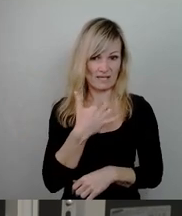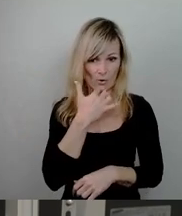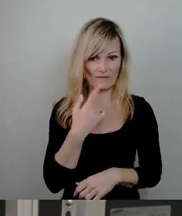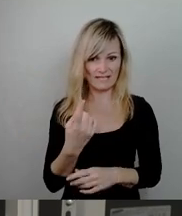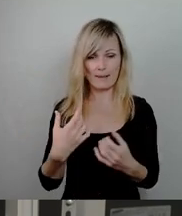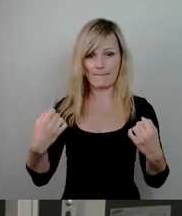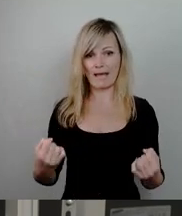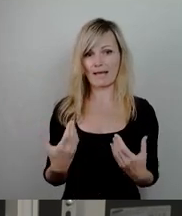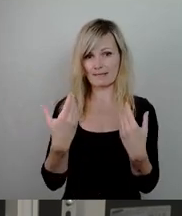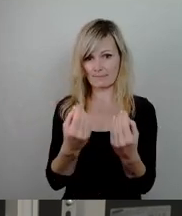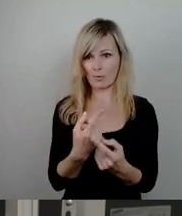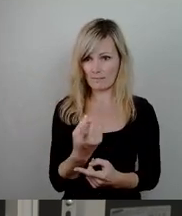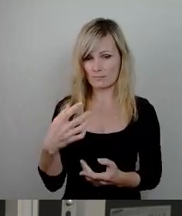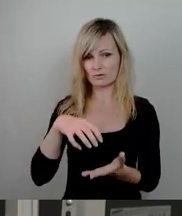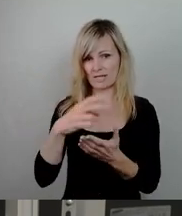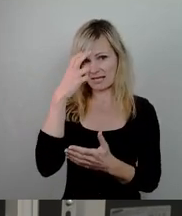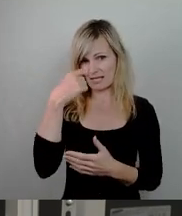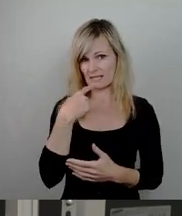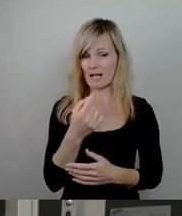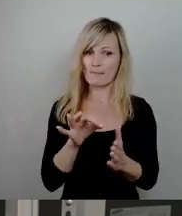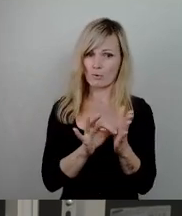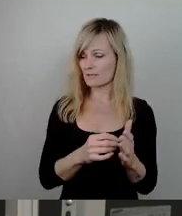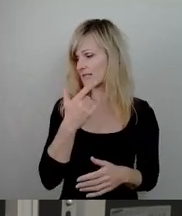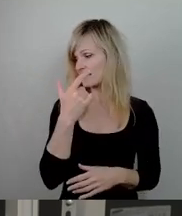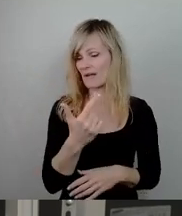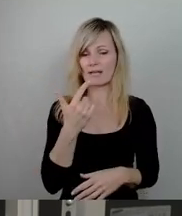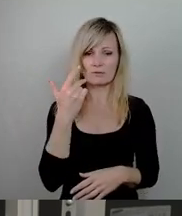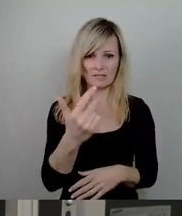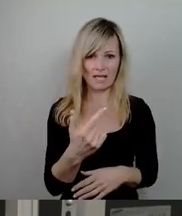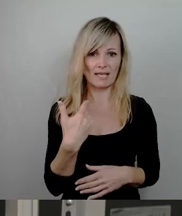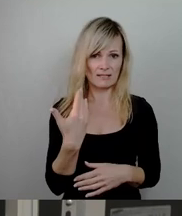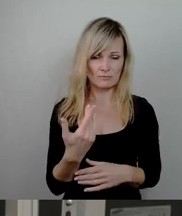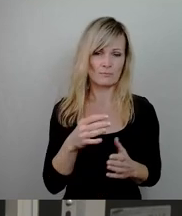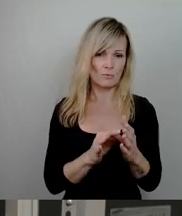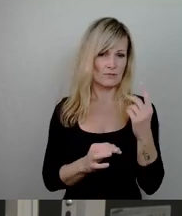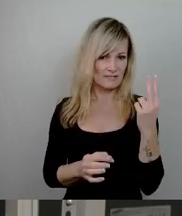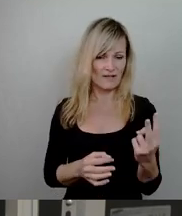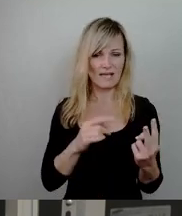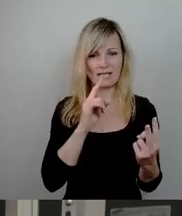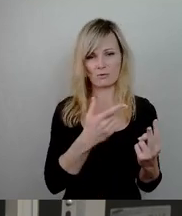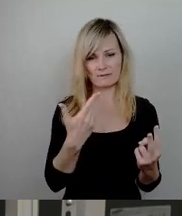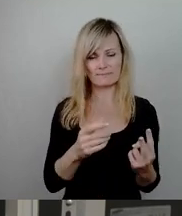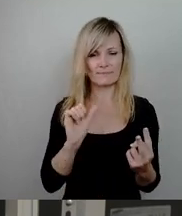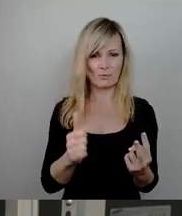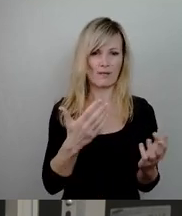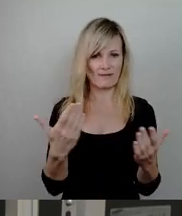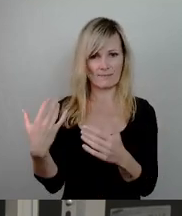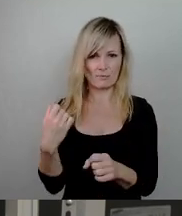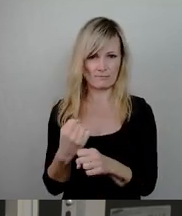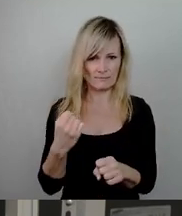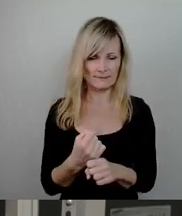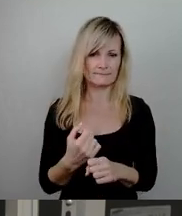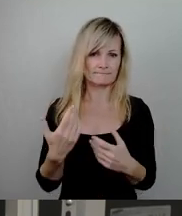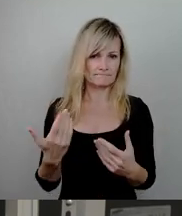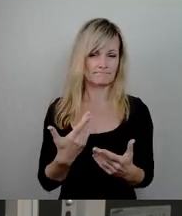Stadtrat gibt, wo man eben auch mit den Punkten 2 und 3, insbesondere mit dem Punkt 2, auch dafür wirklich nochmal werben, entsprechend